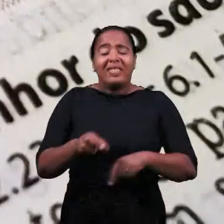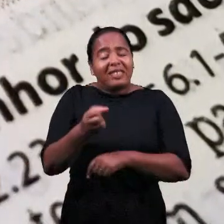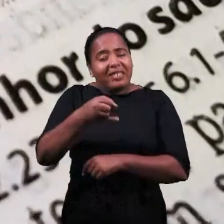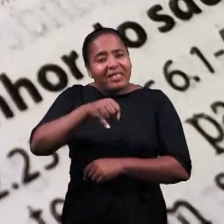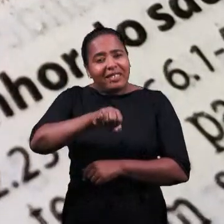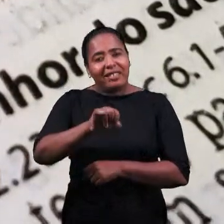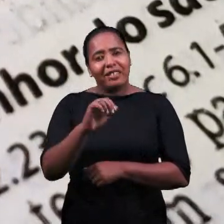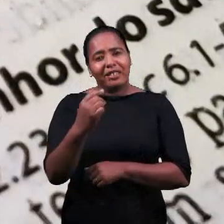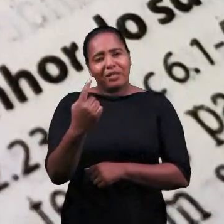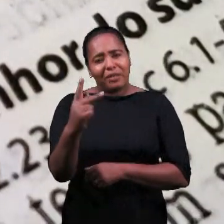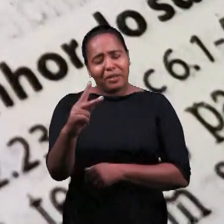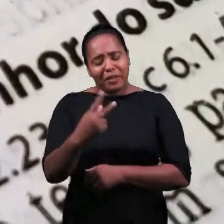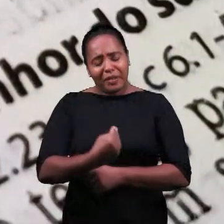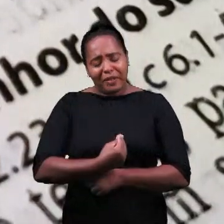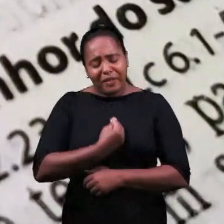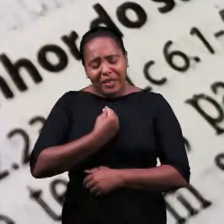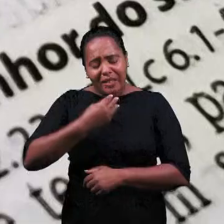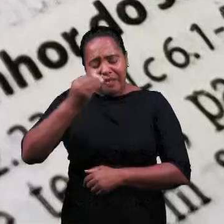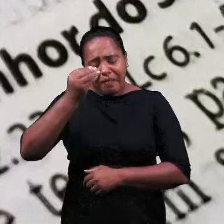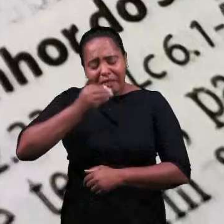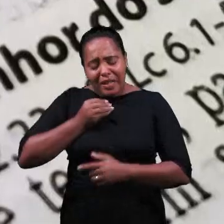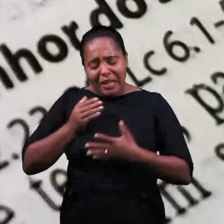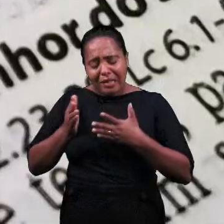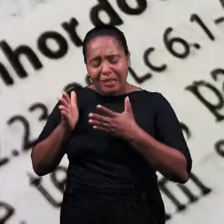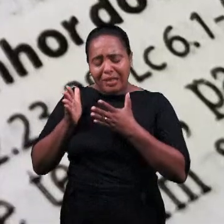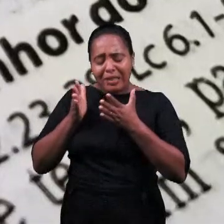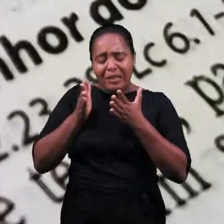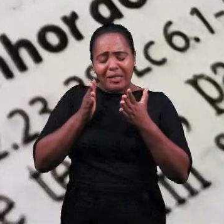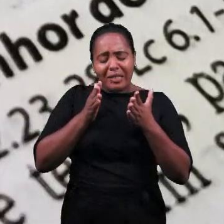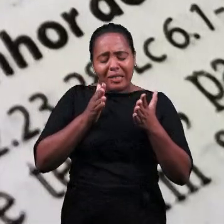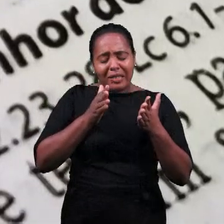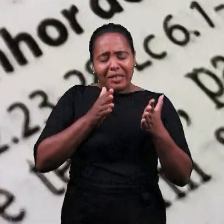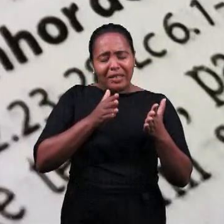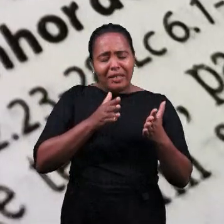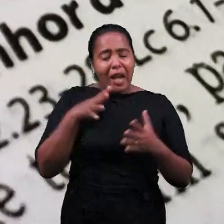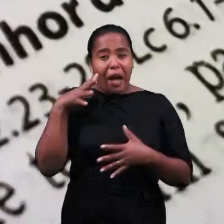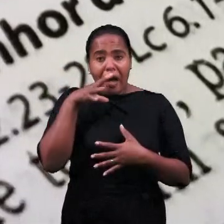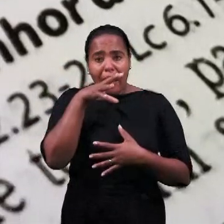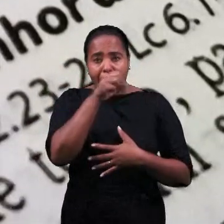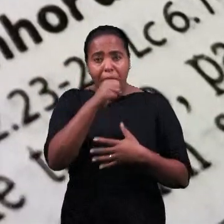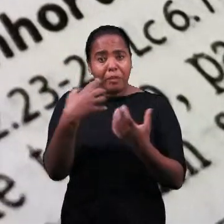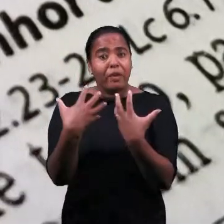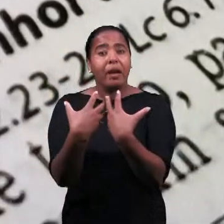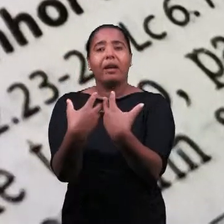Ты устал, утомлен, приди уже.